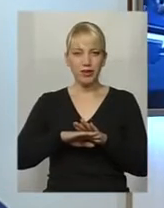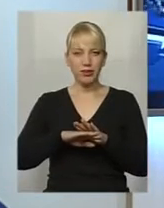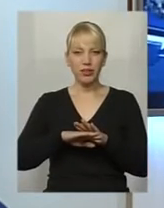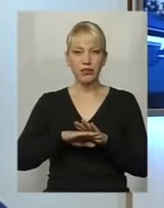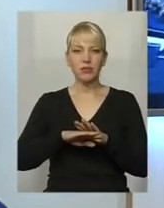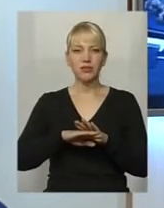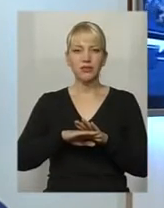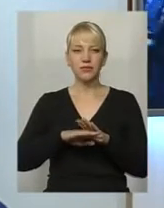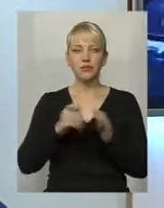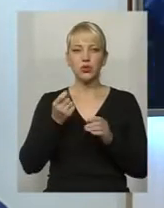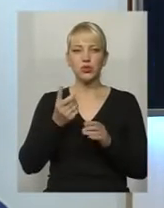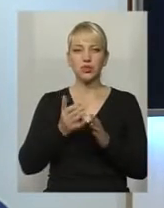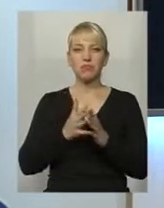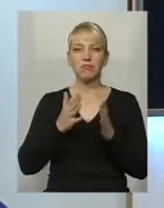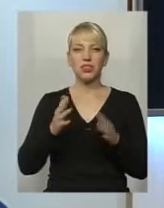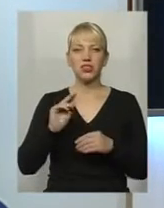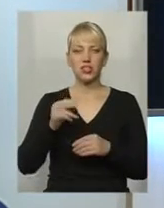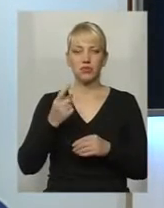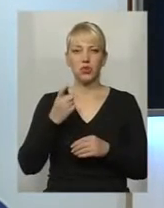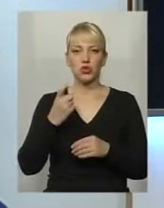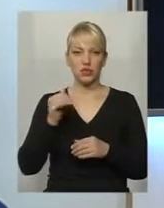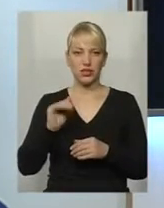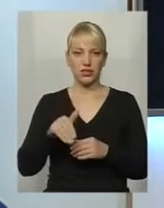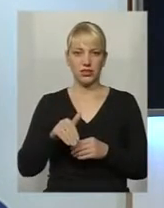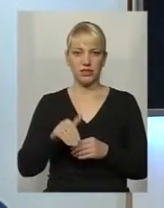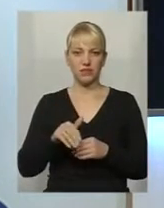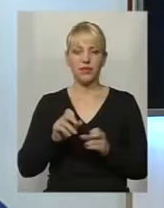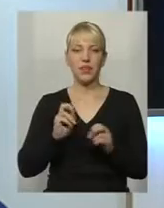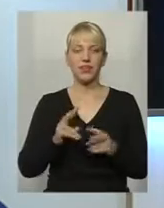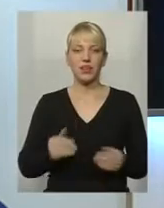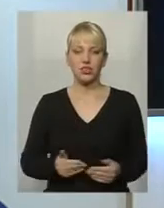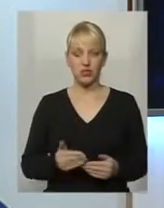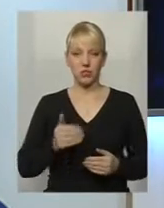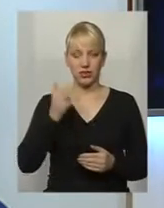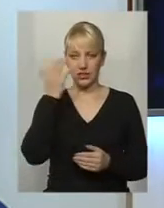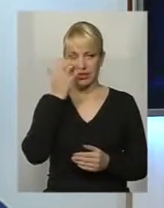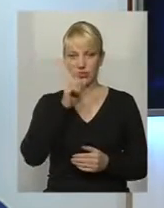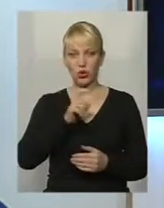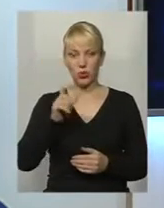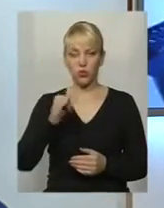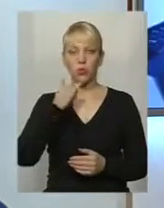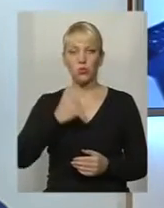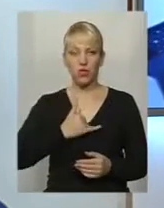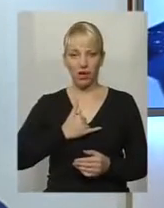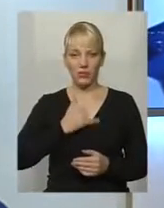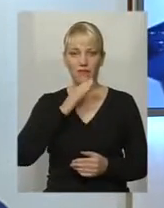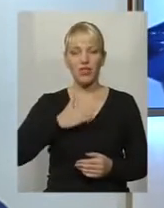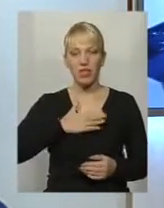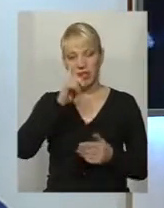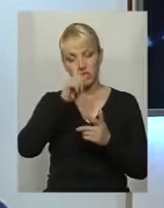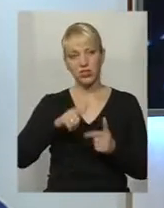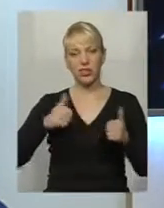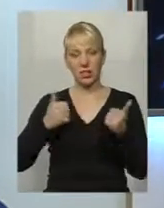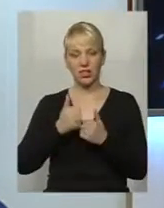трошки більше, ніж 100 тисяч. Як живуть сліпі люди у нас, в нашій країні та нашій